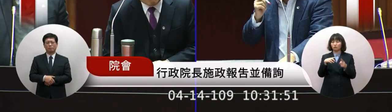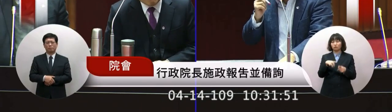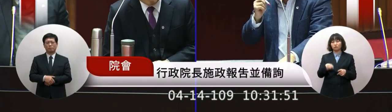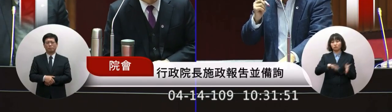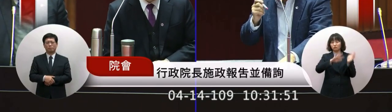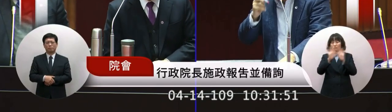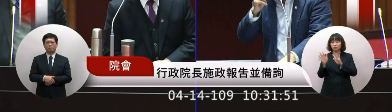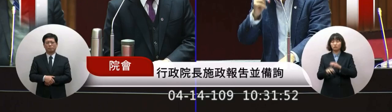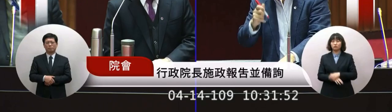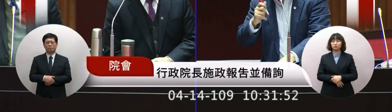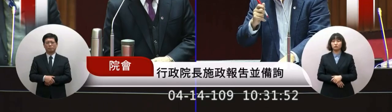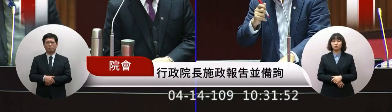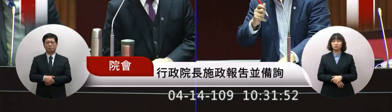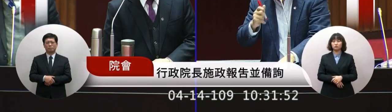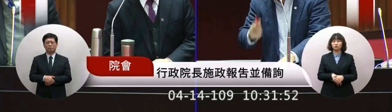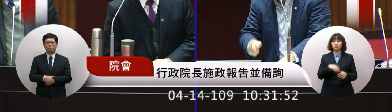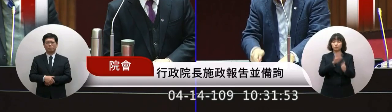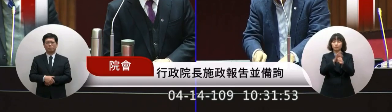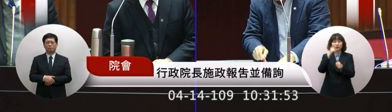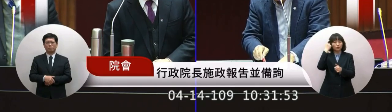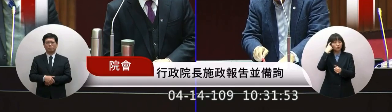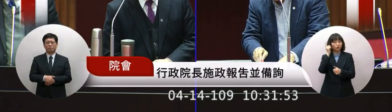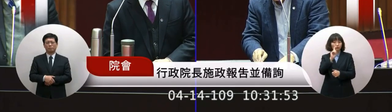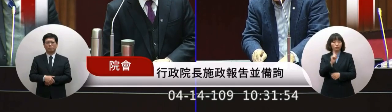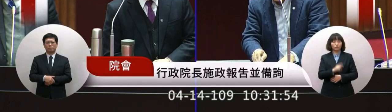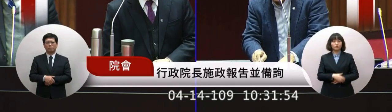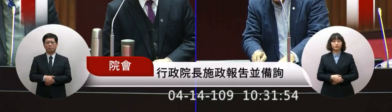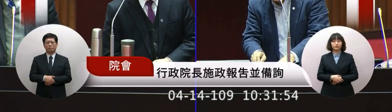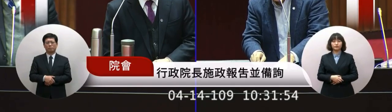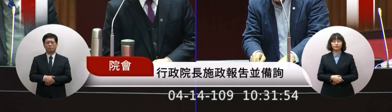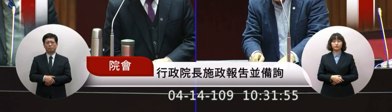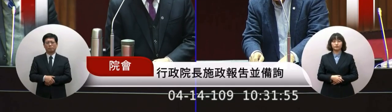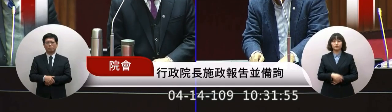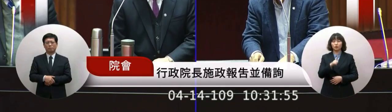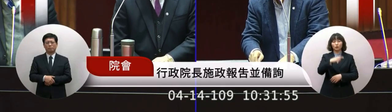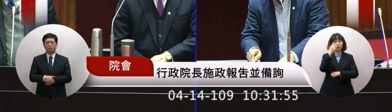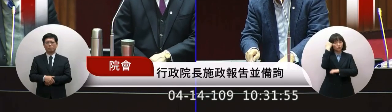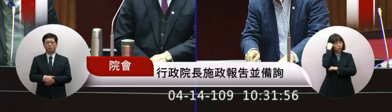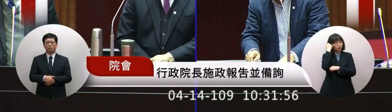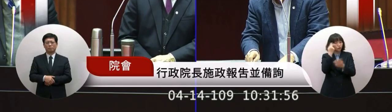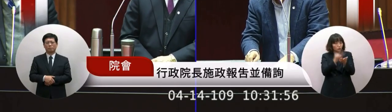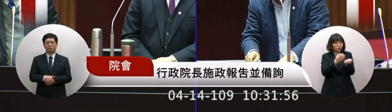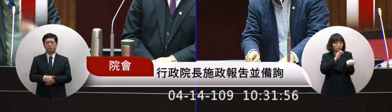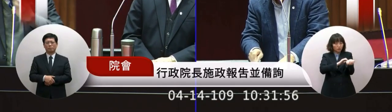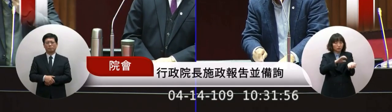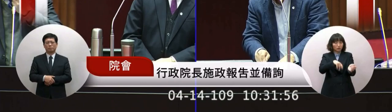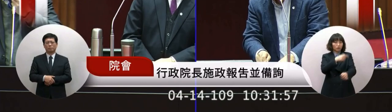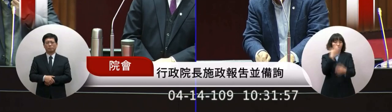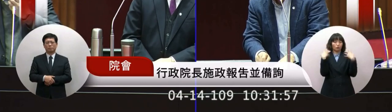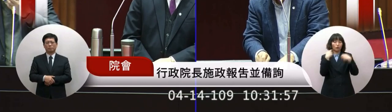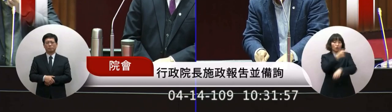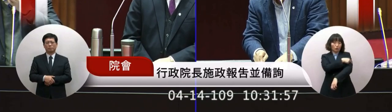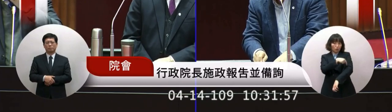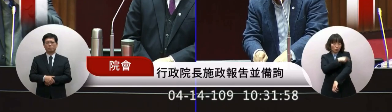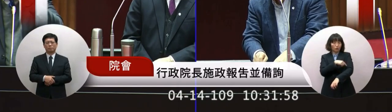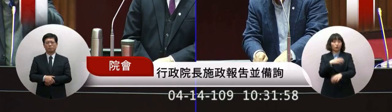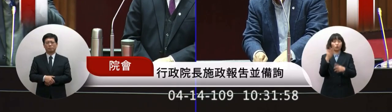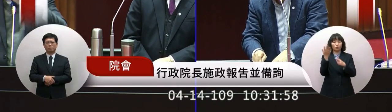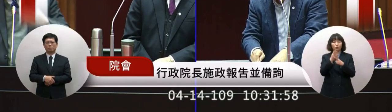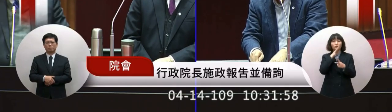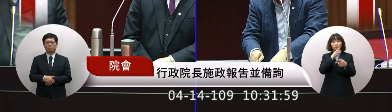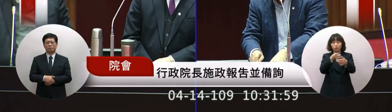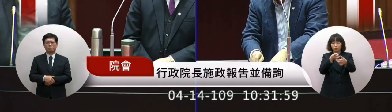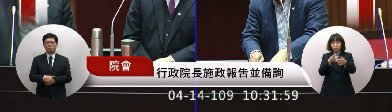這些人而已你也要想想看喔你像譬如說有住院的醫師值班的或者放射師